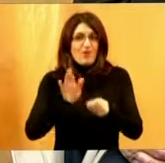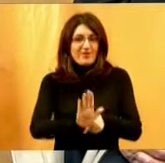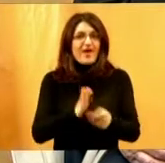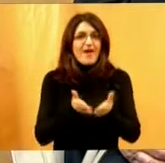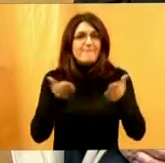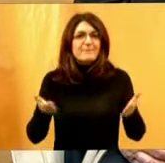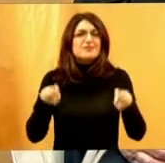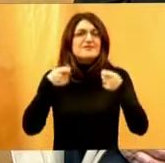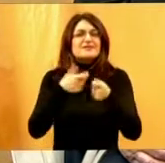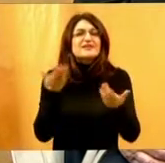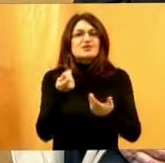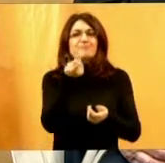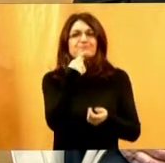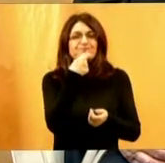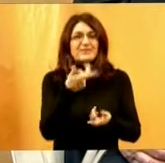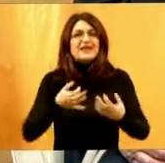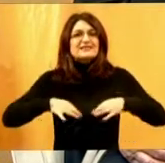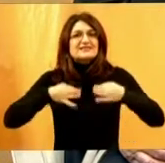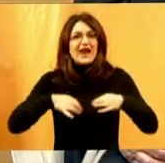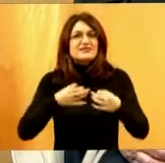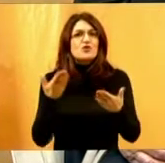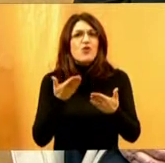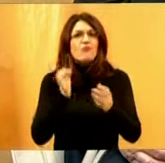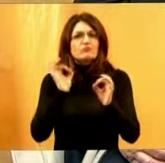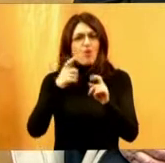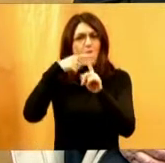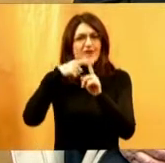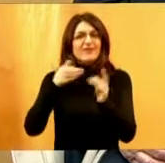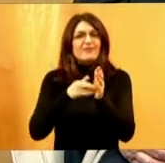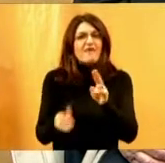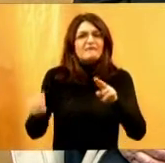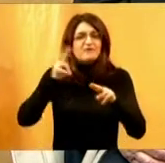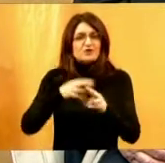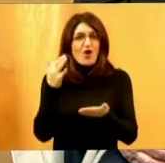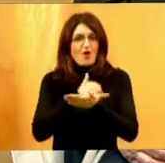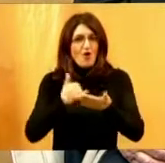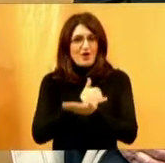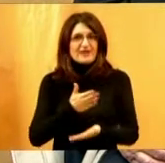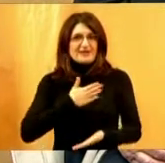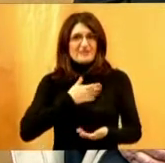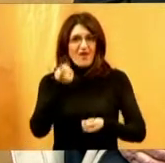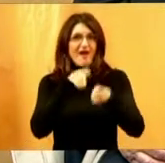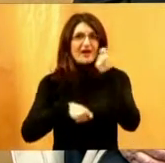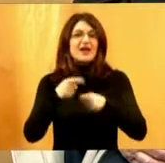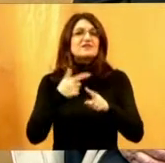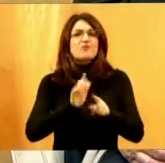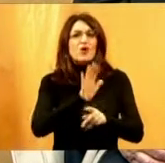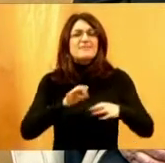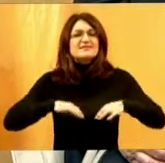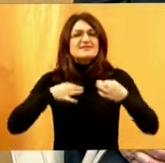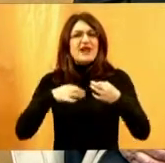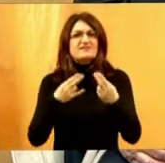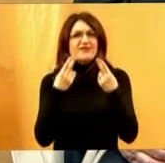o nekim namirnicima, zdravstveno opravdanima, koje bi trebali više koristiti u svojoj prehrani zbog njihovih zdravstvenih